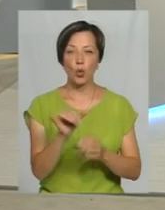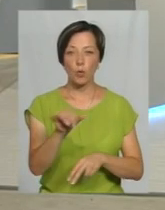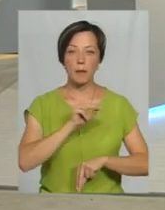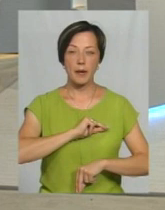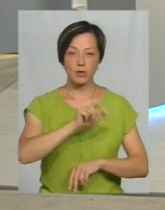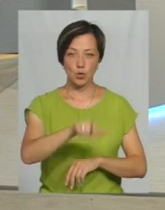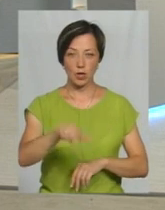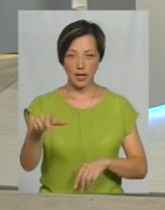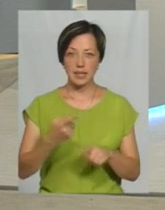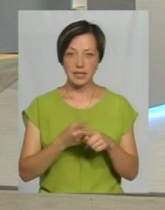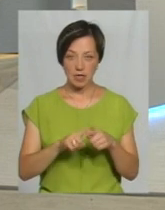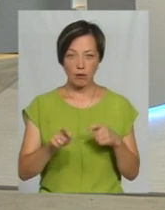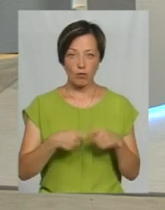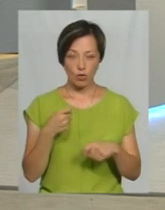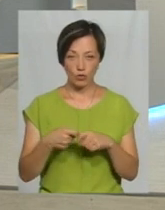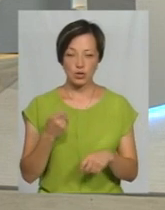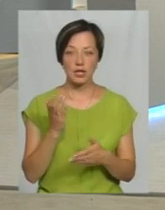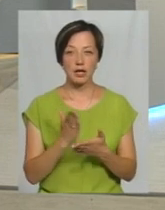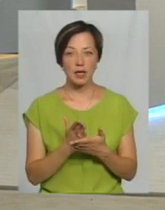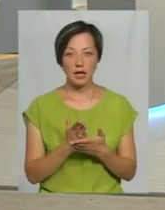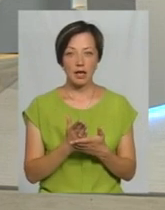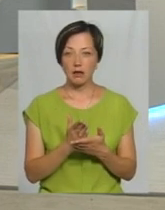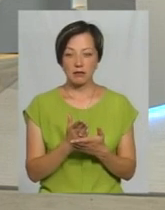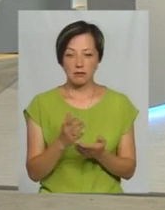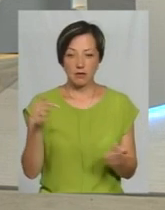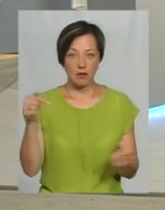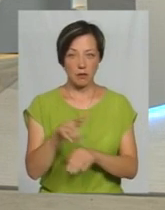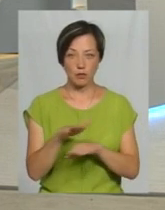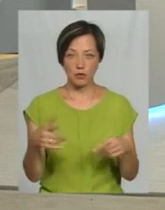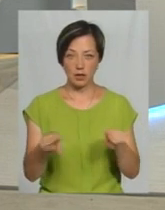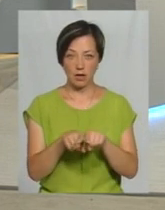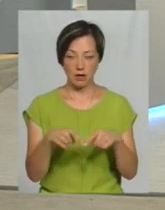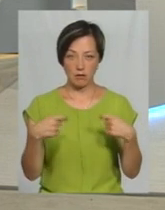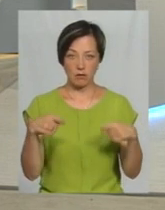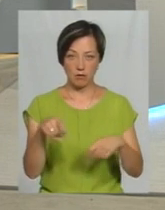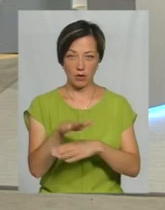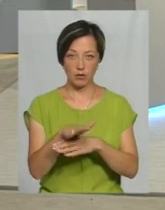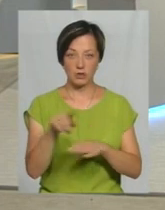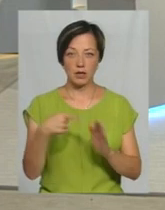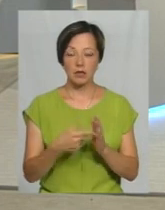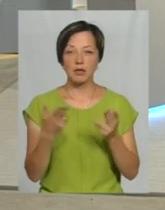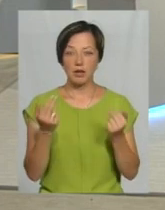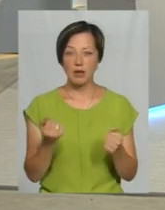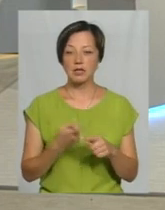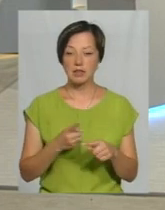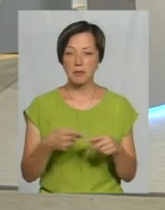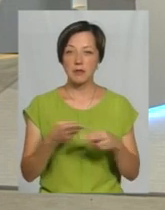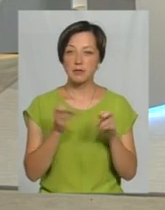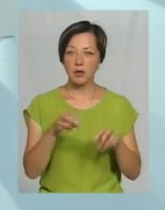персонали. Це ті порушення, які є неприпустивними для таких точок, чи не так? Так, це є безпека людей,